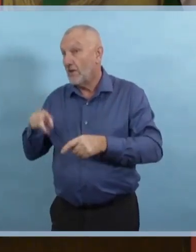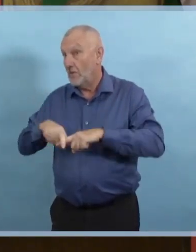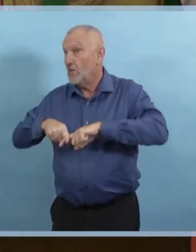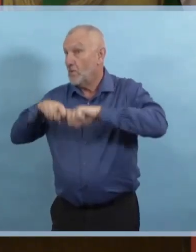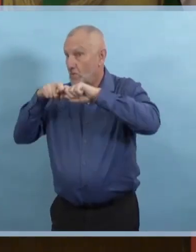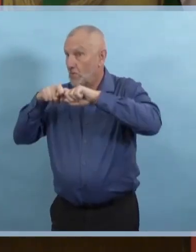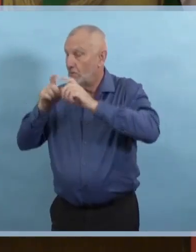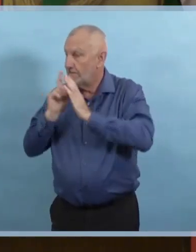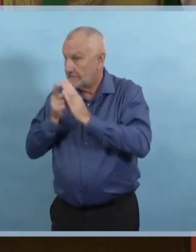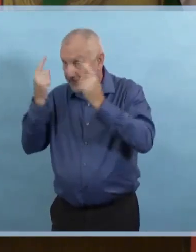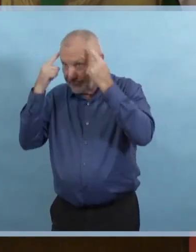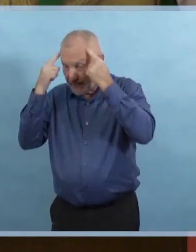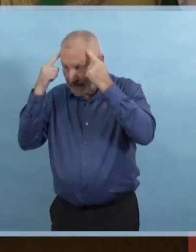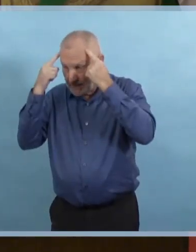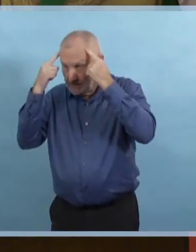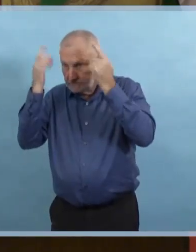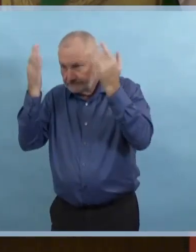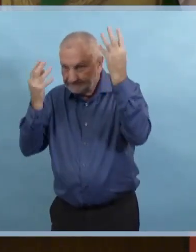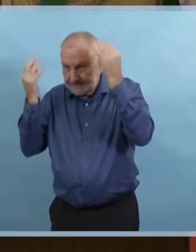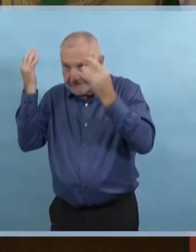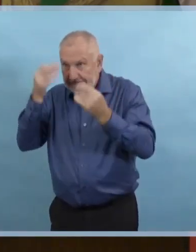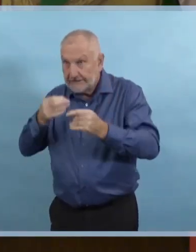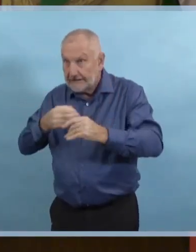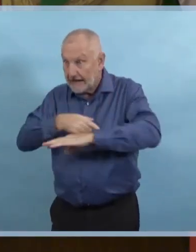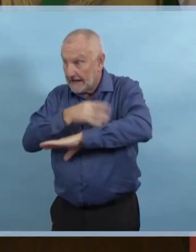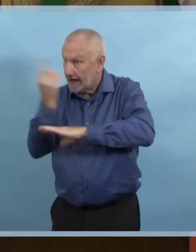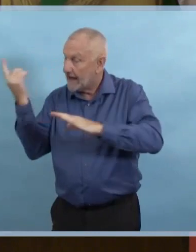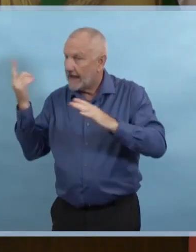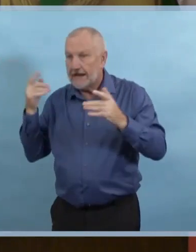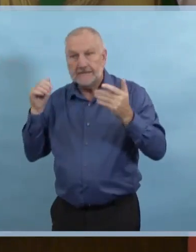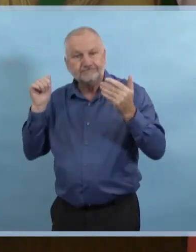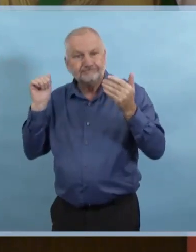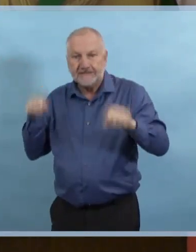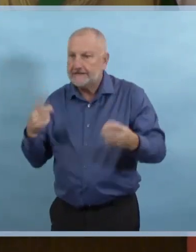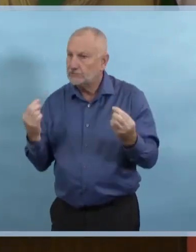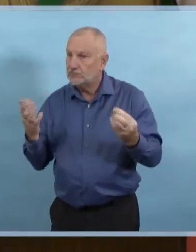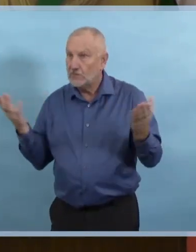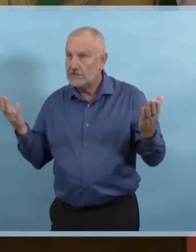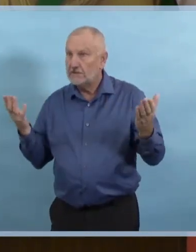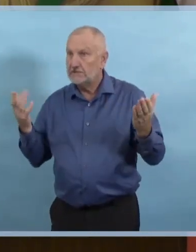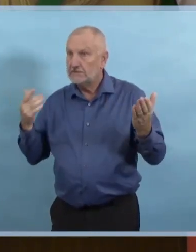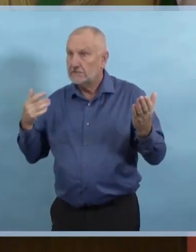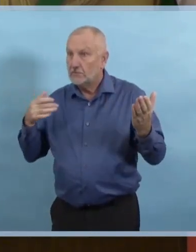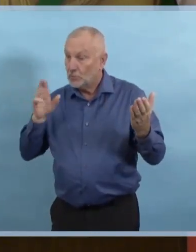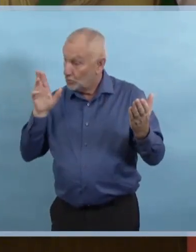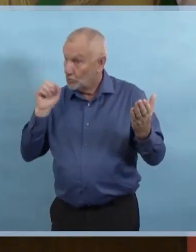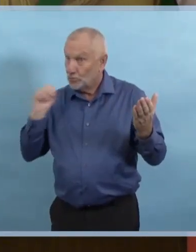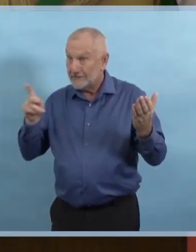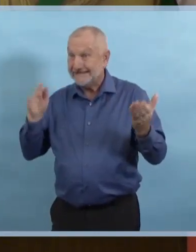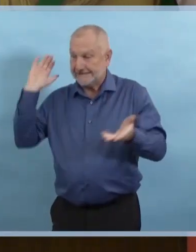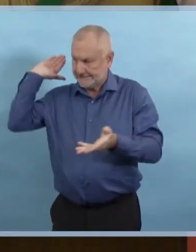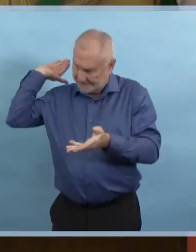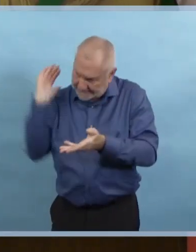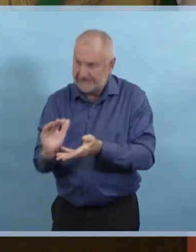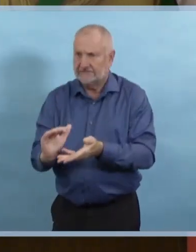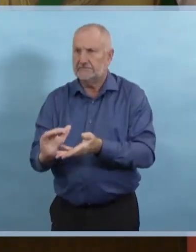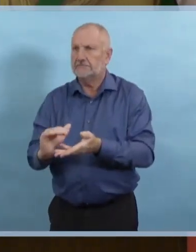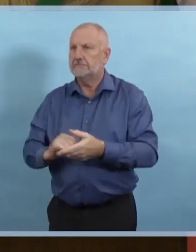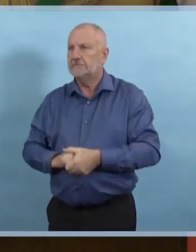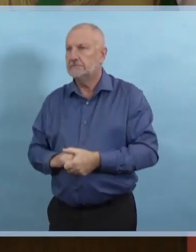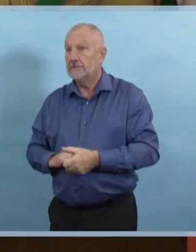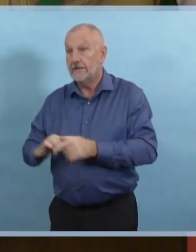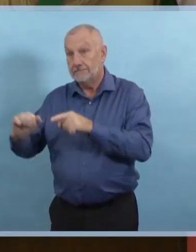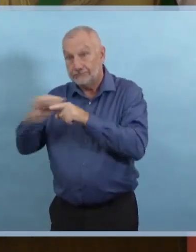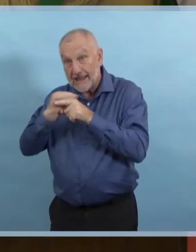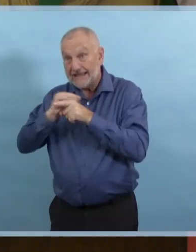'hui en pratiquant les mesures fondamentales dont nous avons parlé. C'est l'Halloween qui s'en vient et l'Halloween, va être